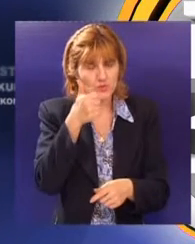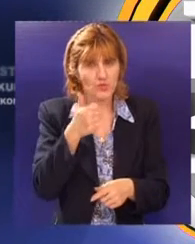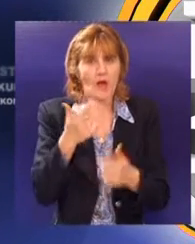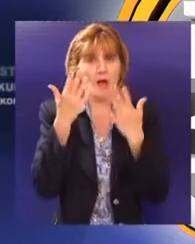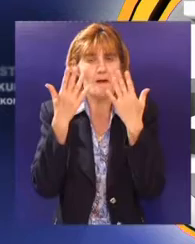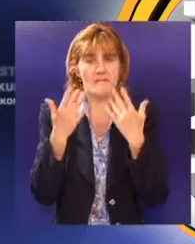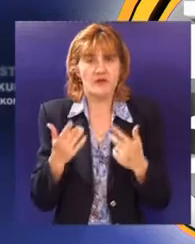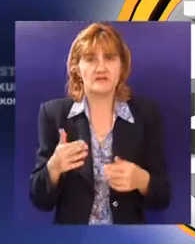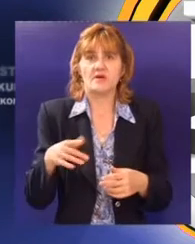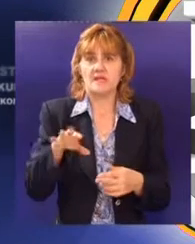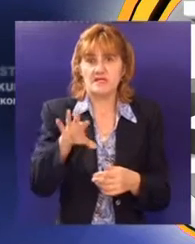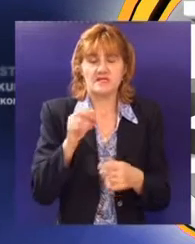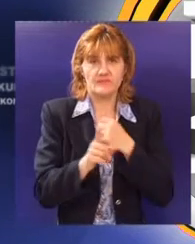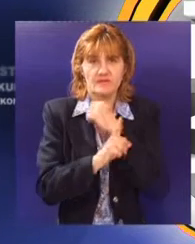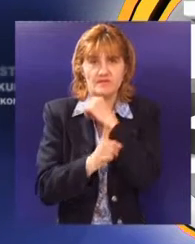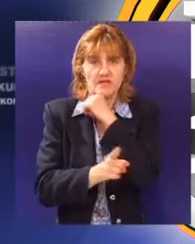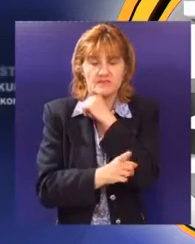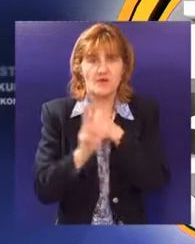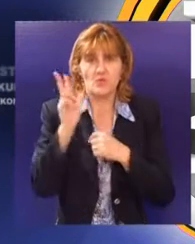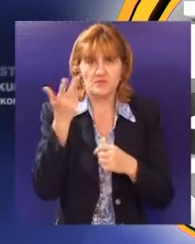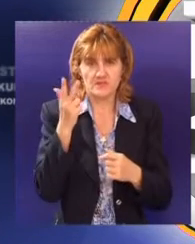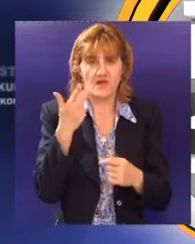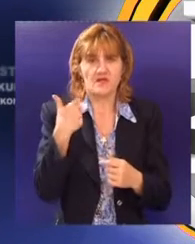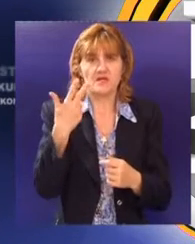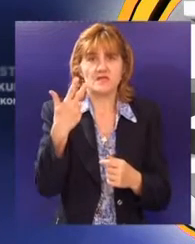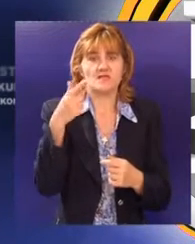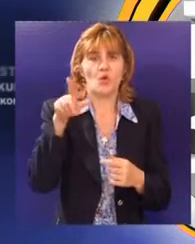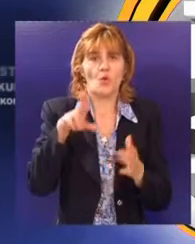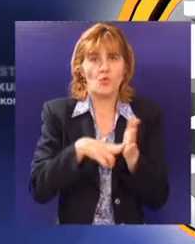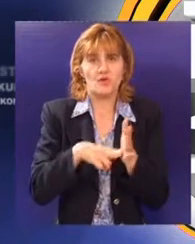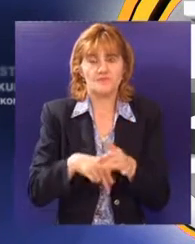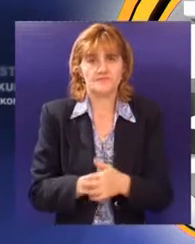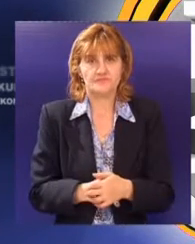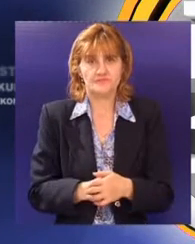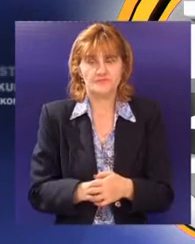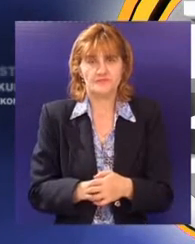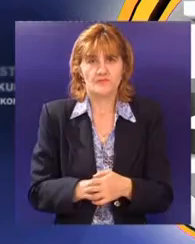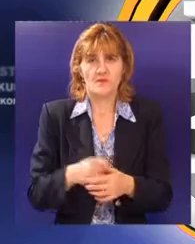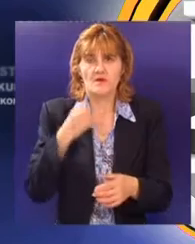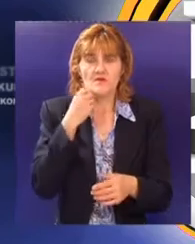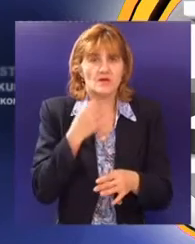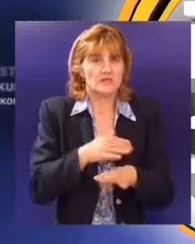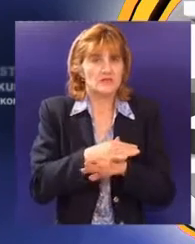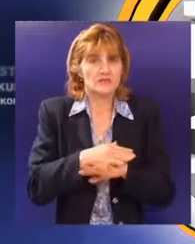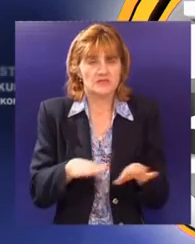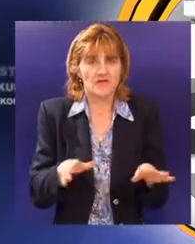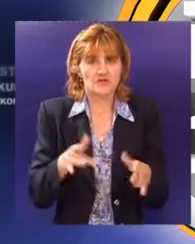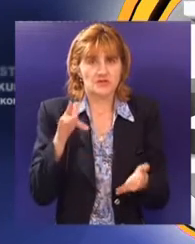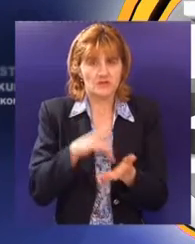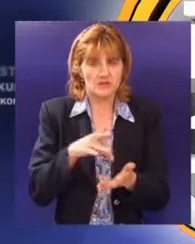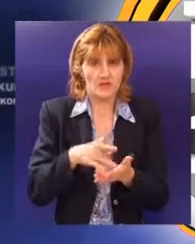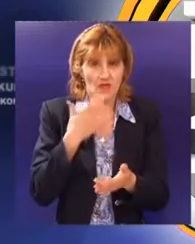ispit iz matematike koji važi za smerove bit će organizovan u sredu 30. juna. Posle završene politehničke škole naš mladi